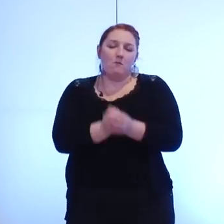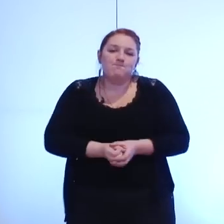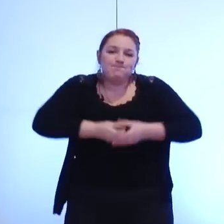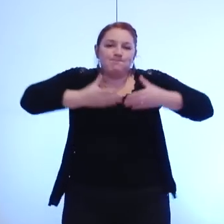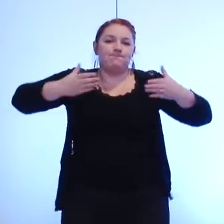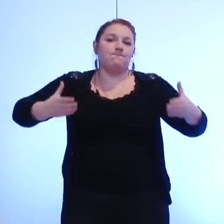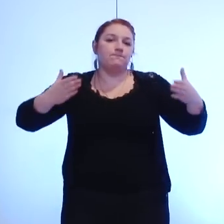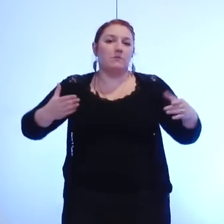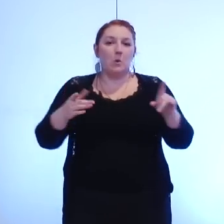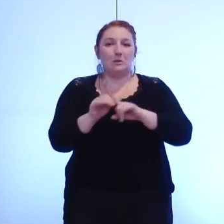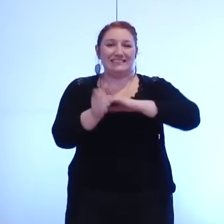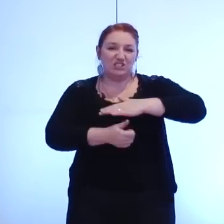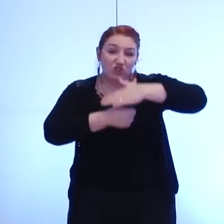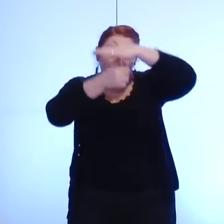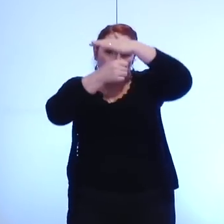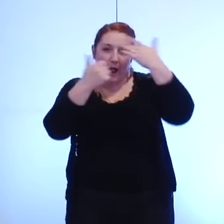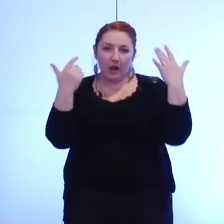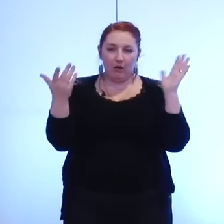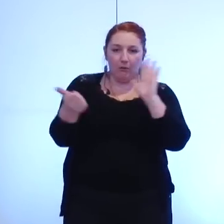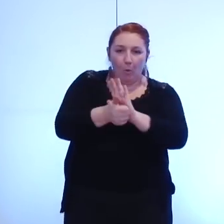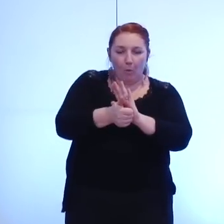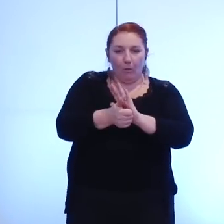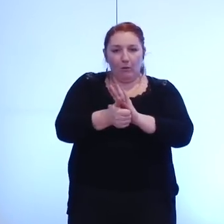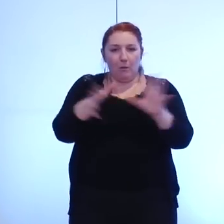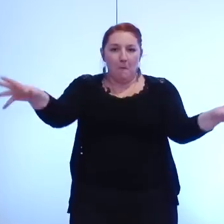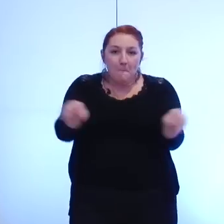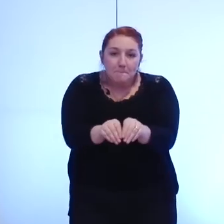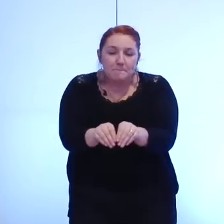fonctions de centralité qu'elle occupe c'est évident